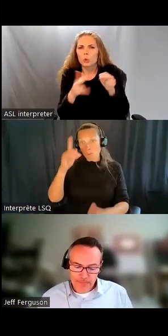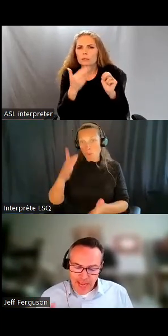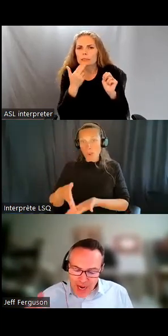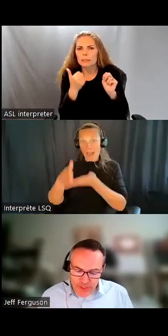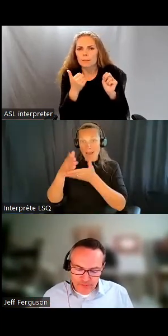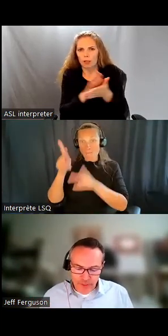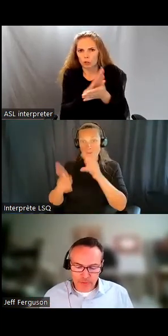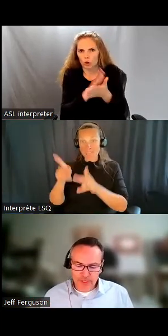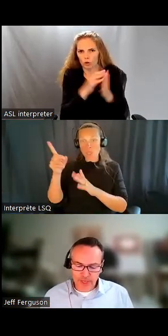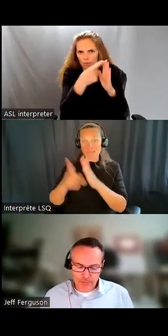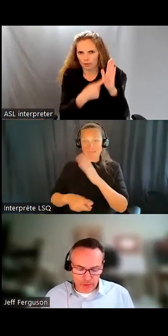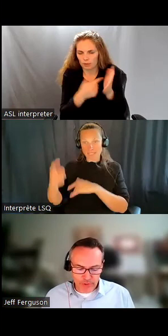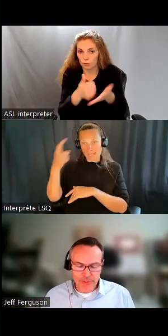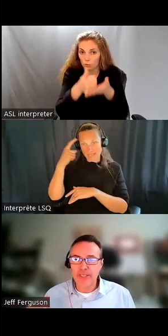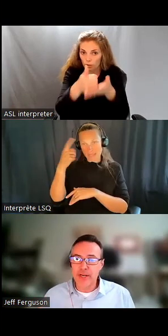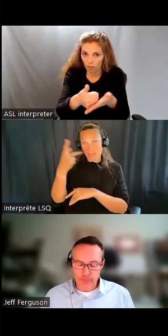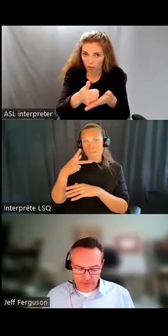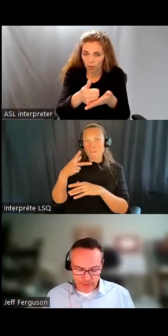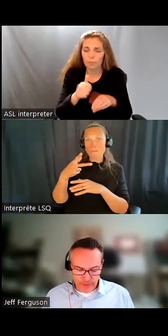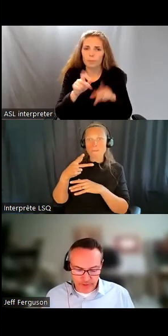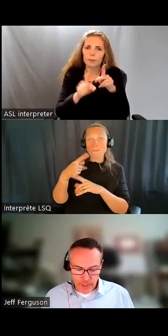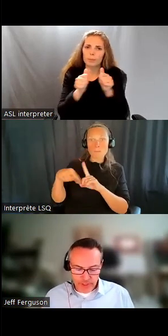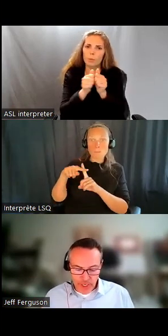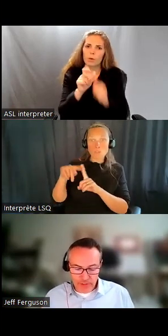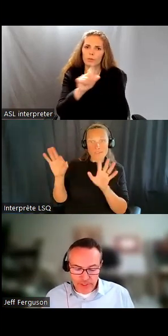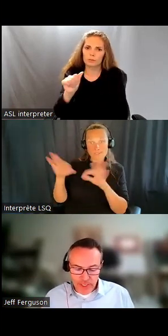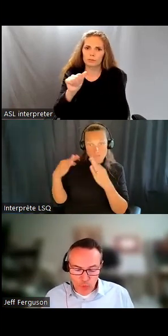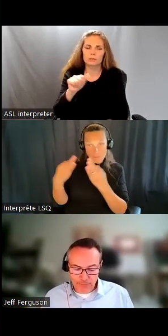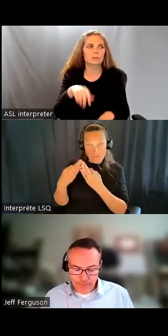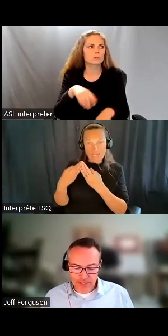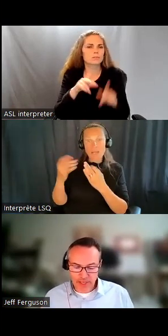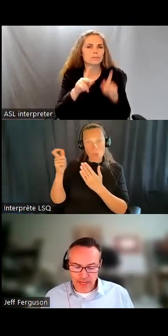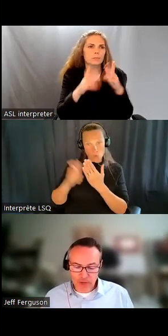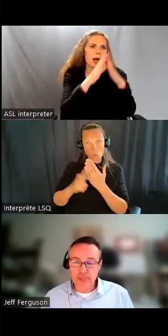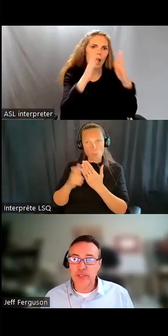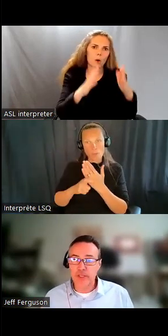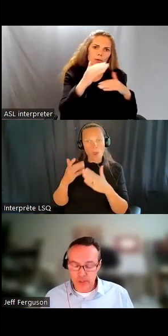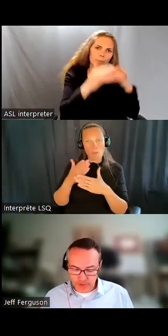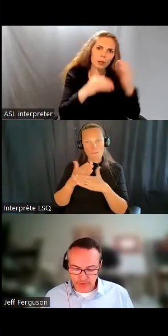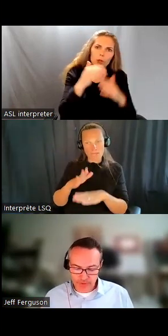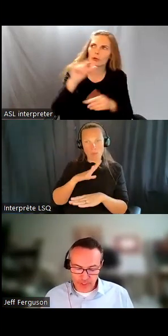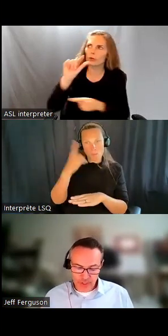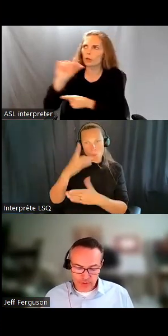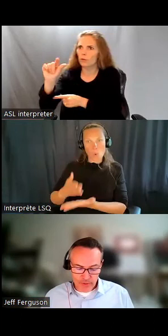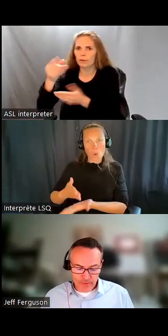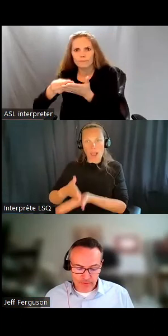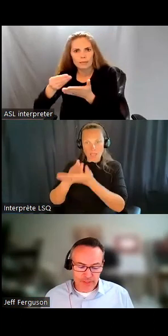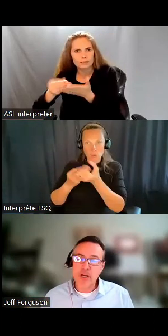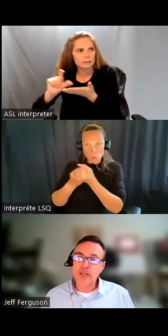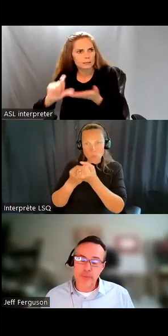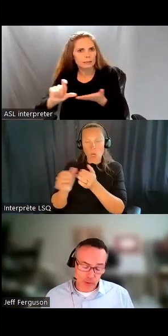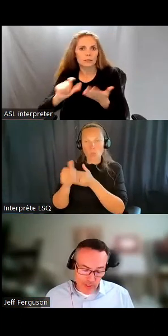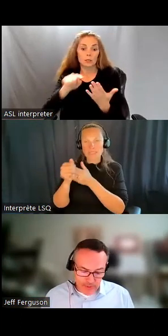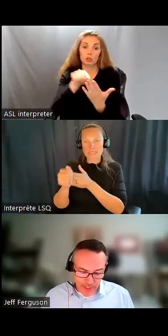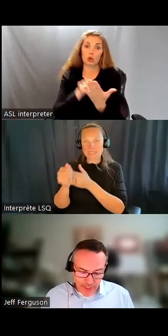avec une déficience intellectuelle et leurs familles, pour aider les bâtisseurs, les financeurs de logements pour qu'ils comprennent ce